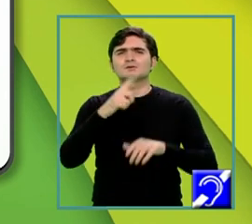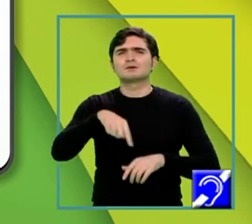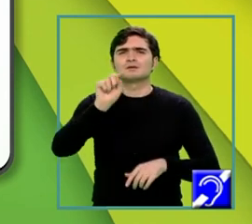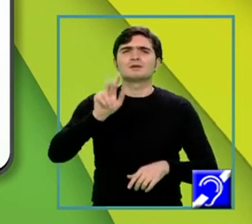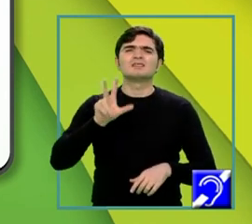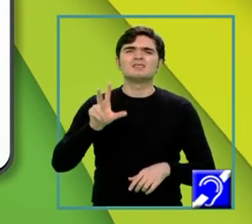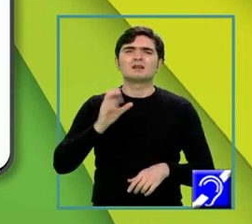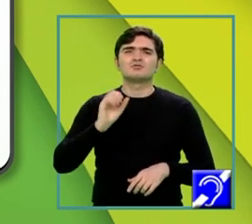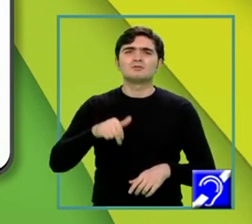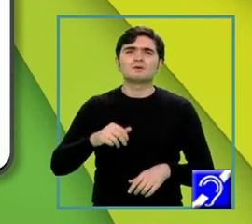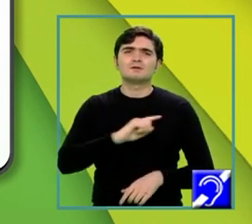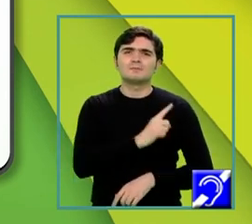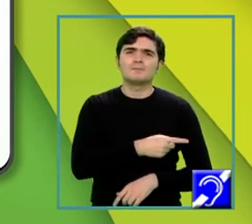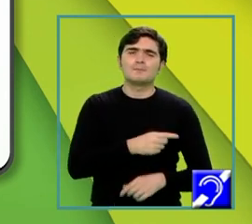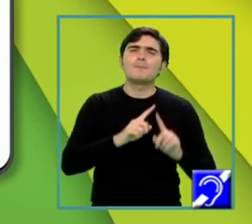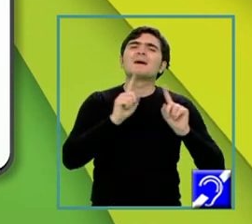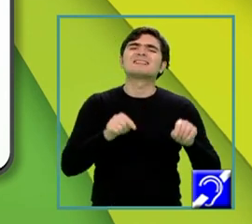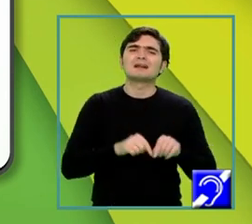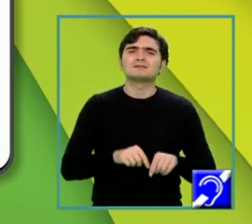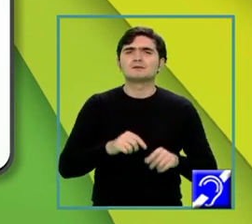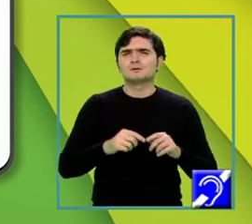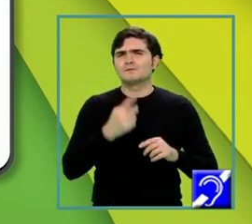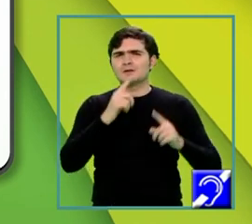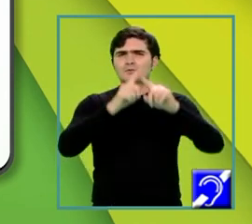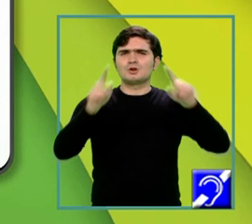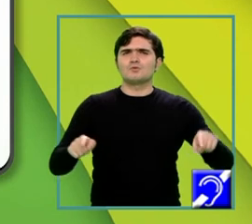centimetri pătrați. În triunghiul VMB,